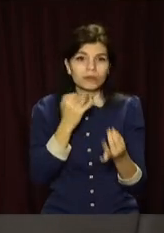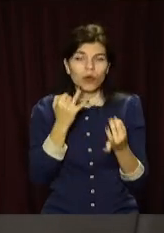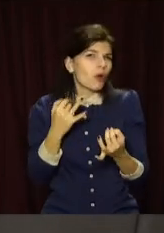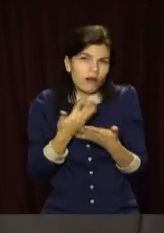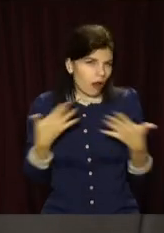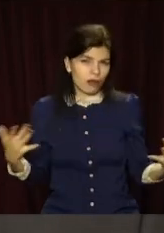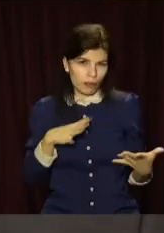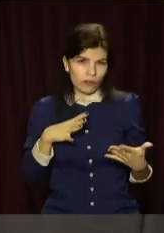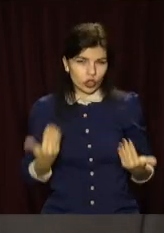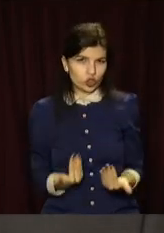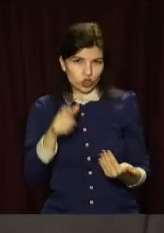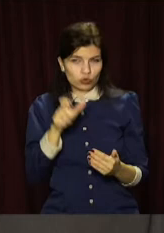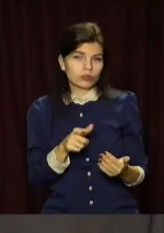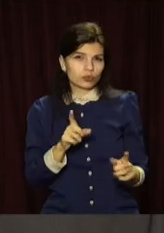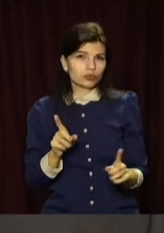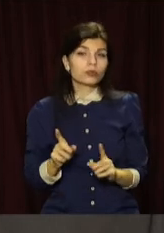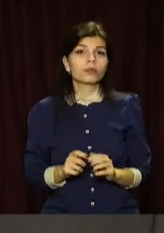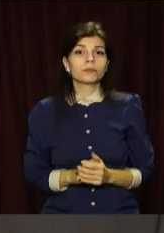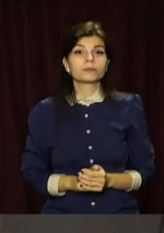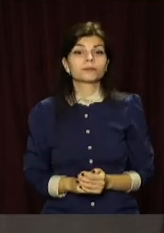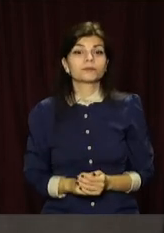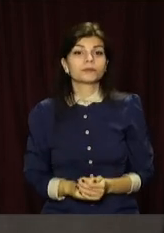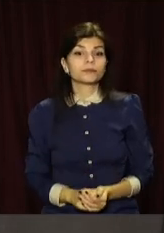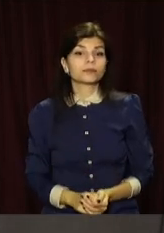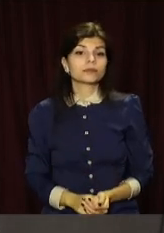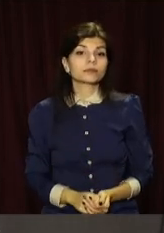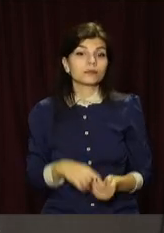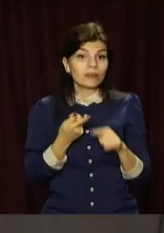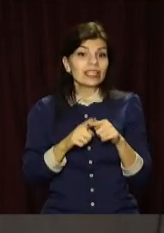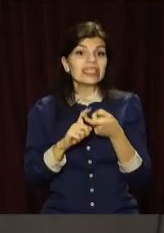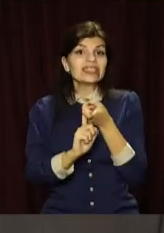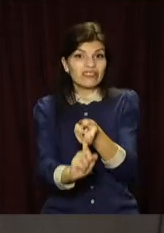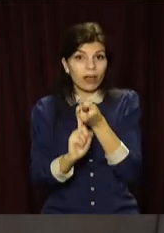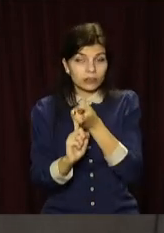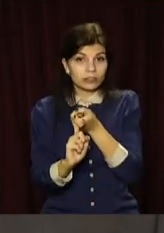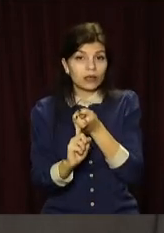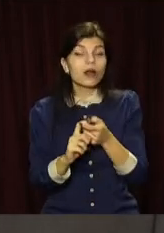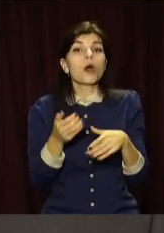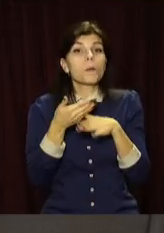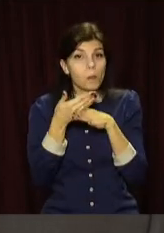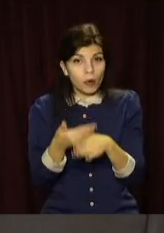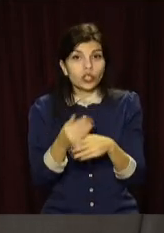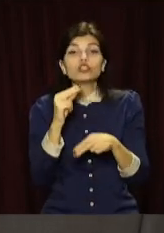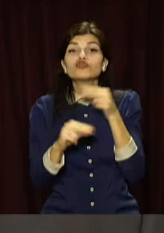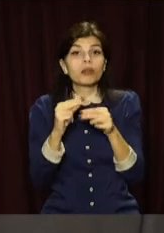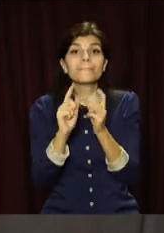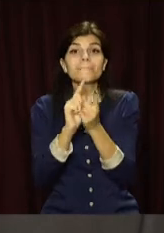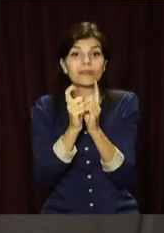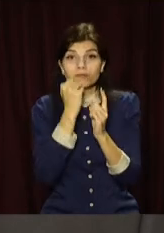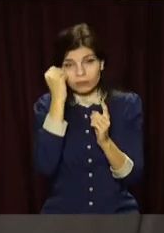ли що відбувається у людського. І ця связь помогає з допомогою переводчика,